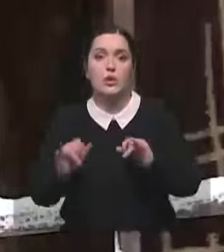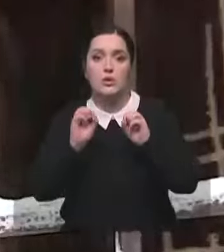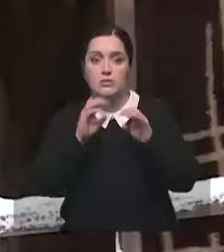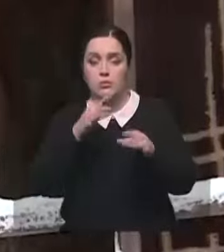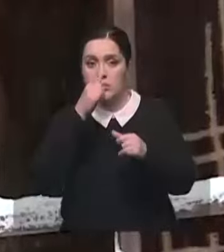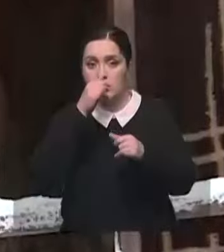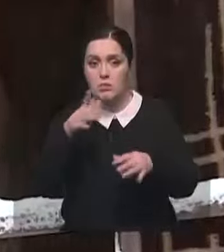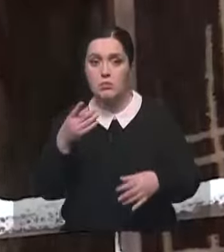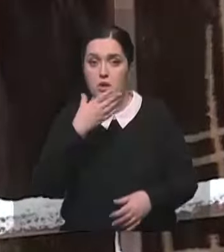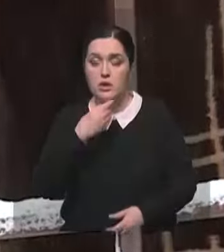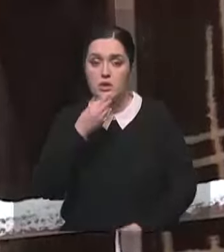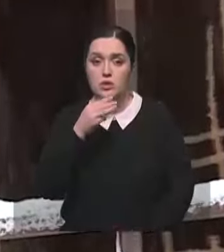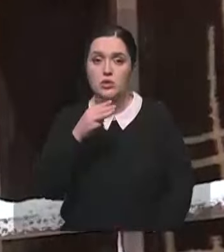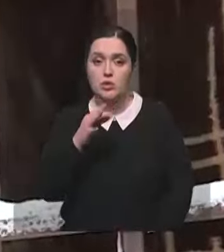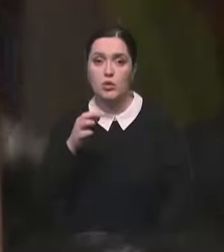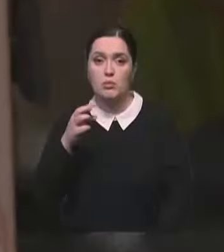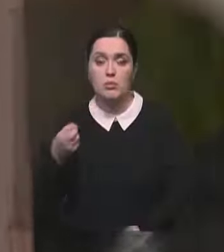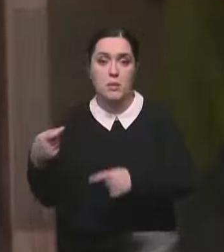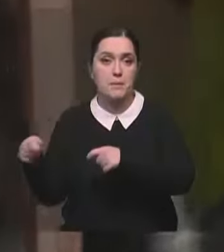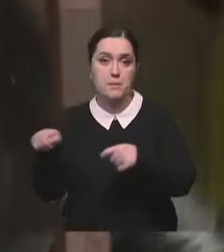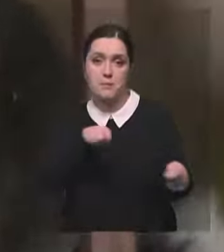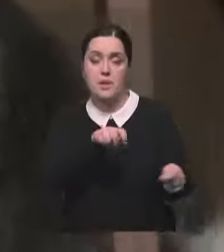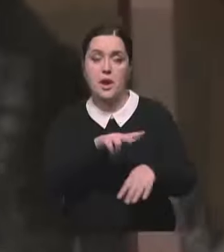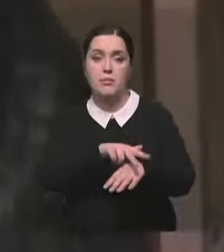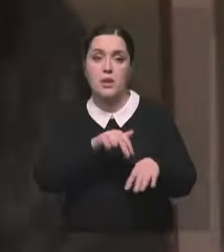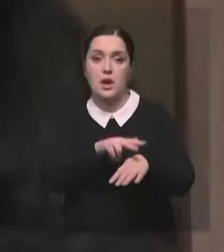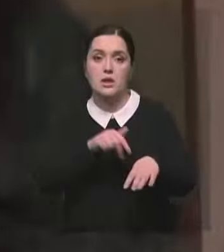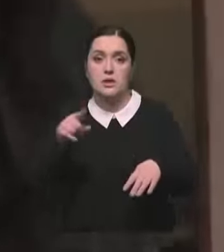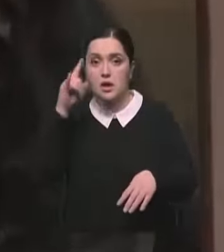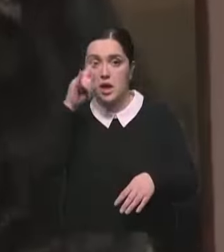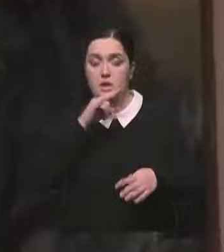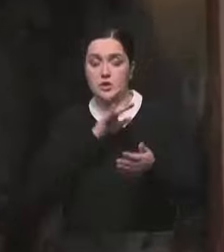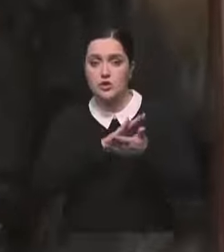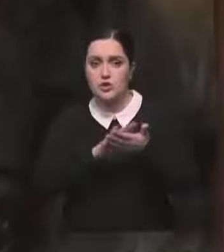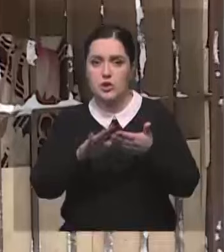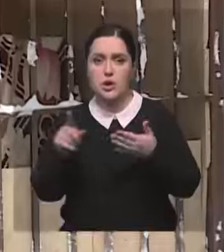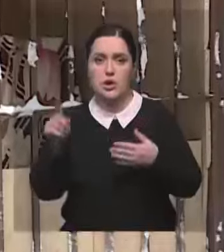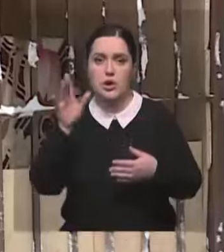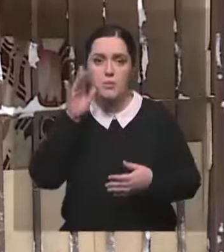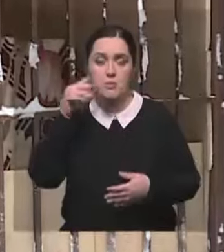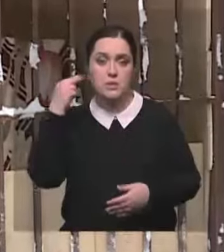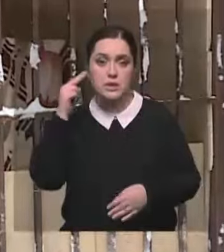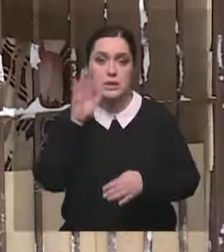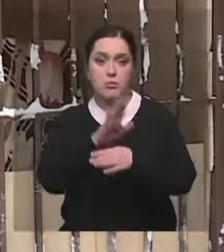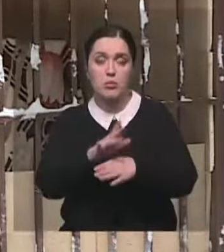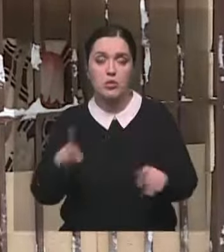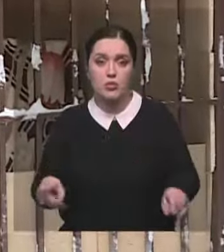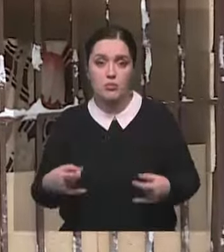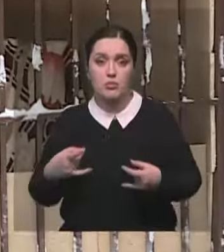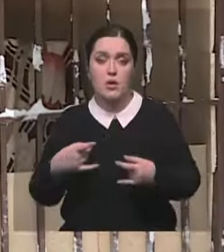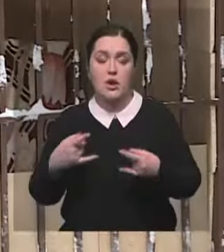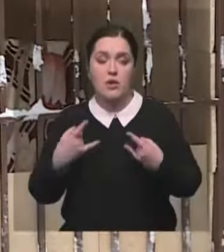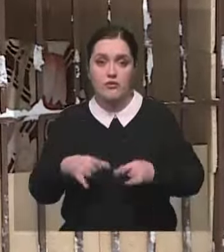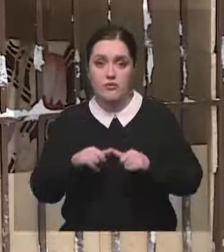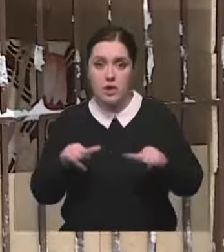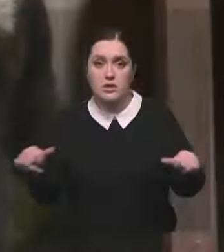Красавца Тобета зоозащитникам передали полицейские. Собака казахской породы, которую президент поручил восстанавливать, бродила по улицам